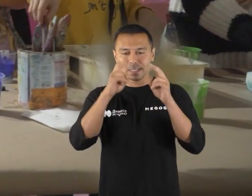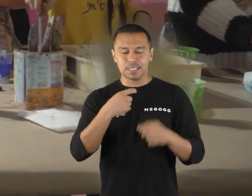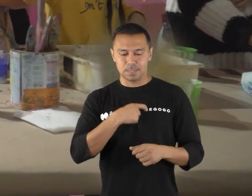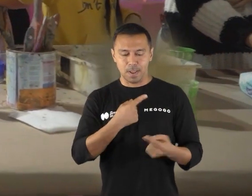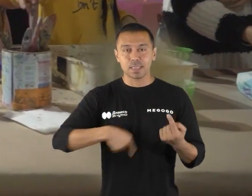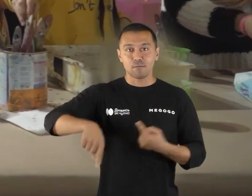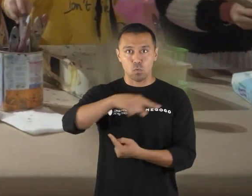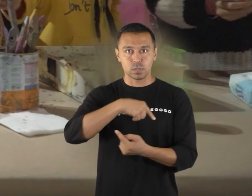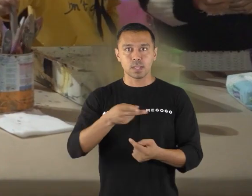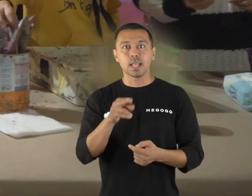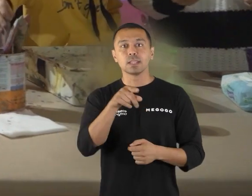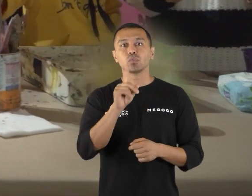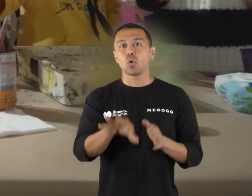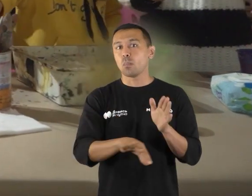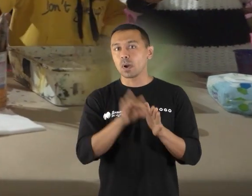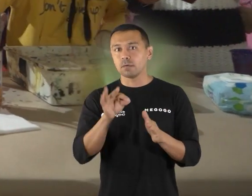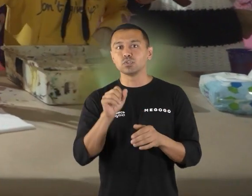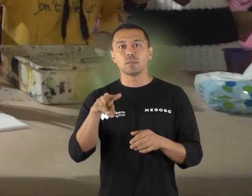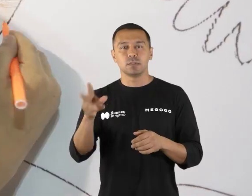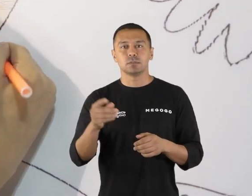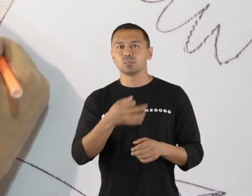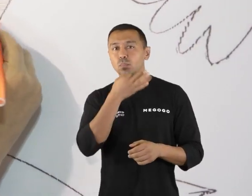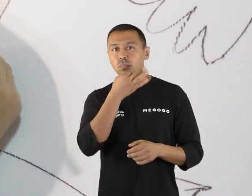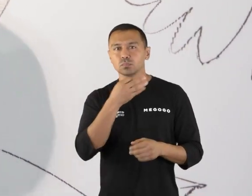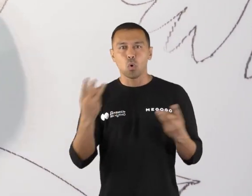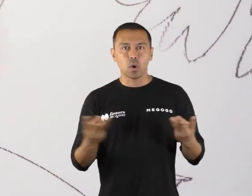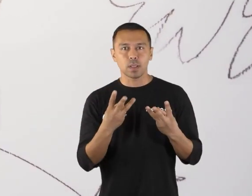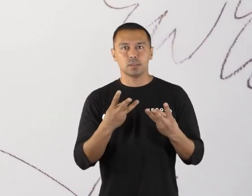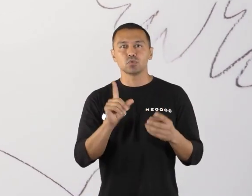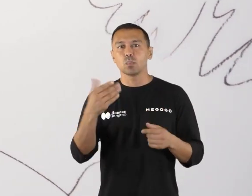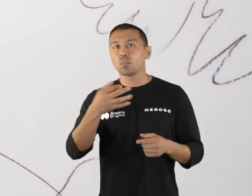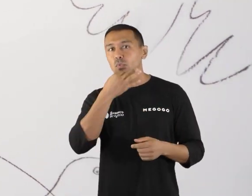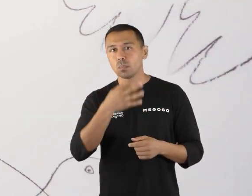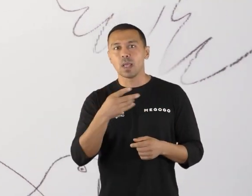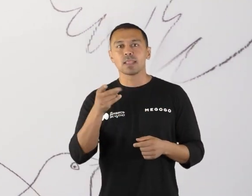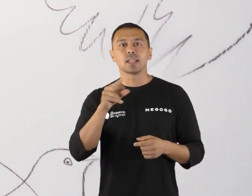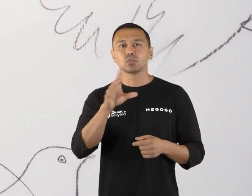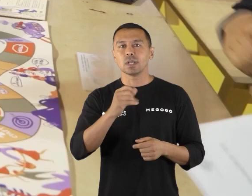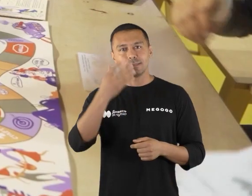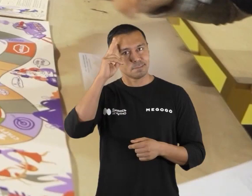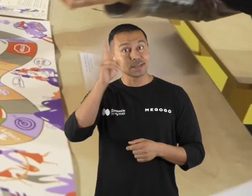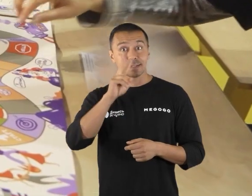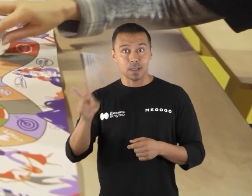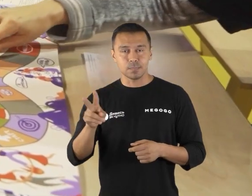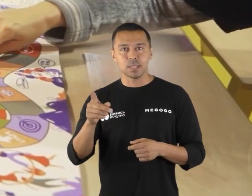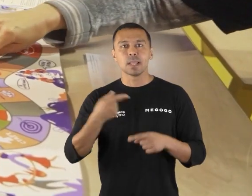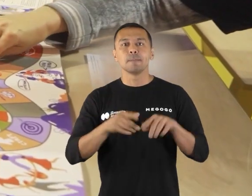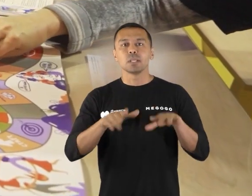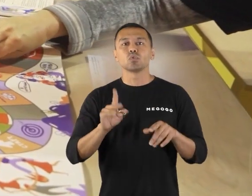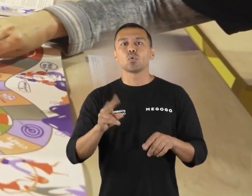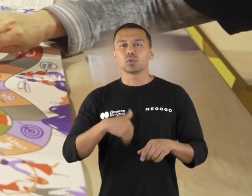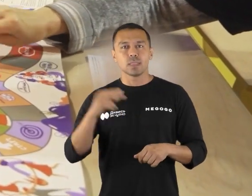навколишнє, для тих, хто обрав, чим він горить, та для тих, хто не визначився. Це місце для тих, хто прагне